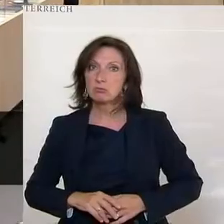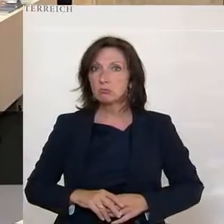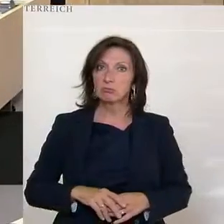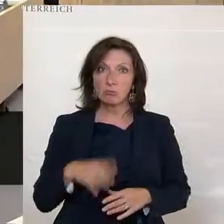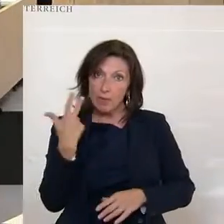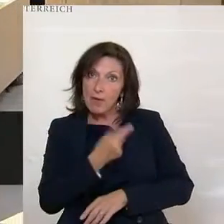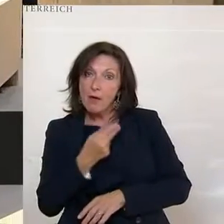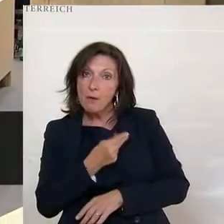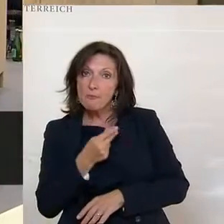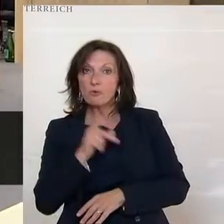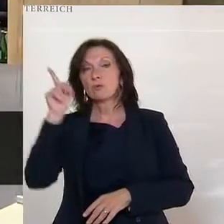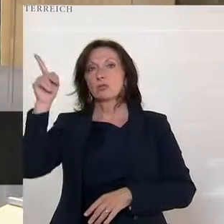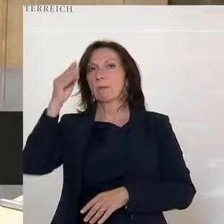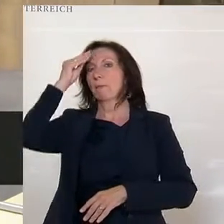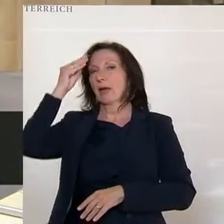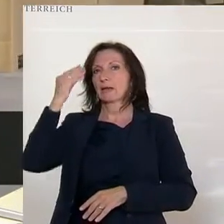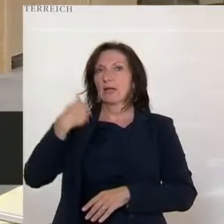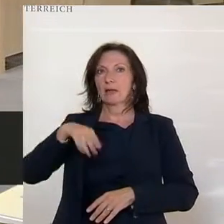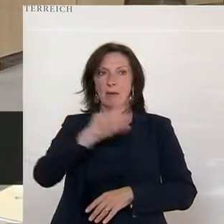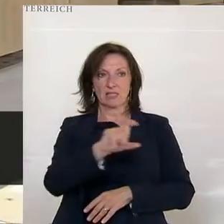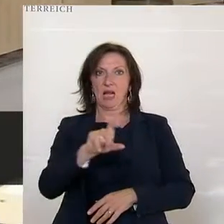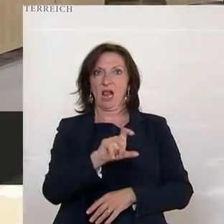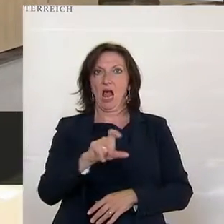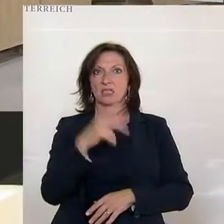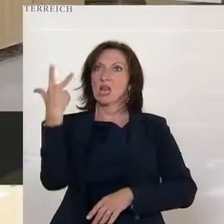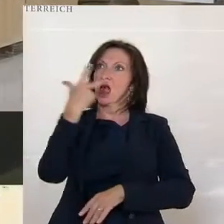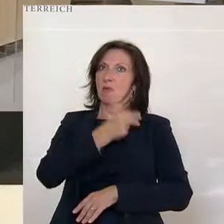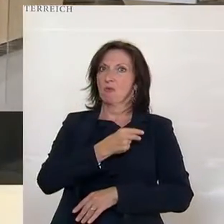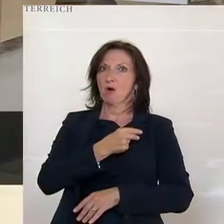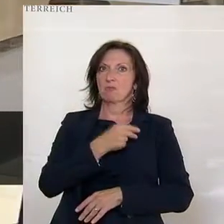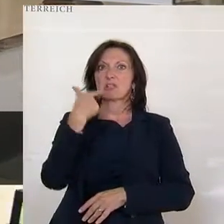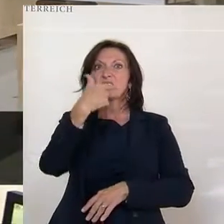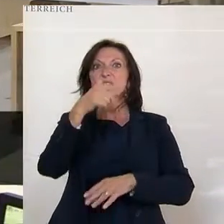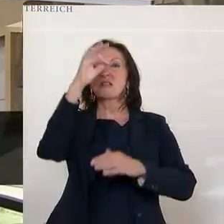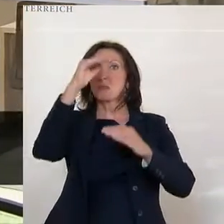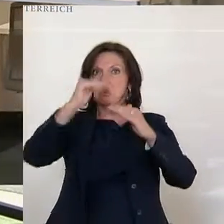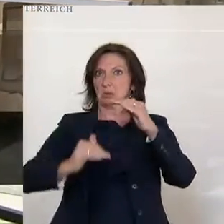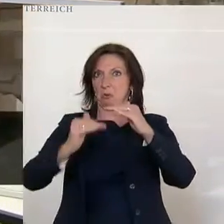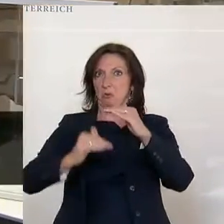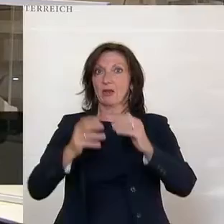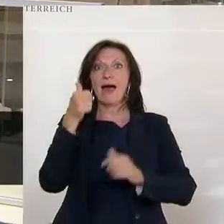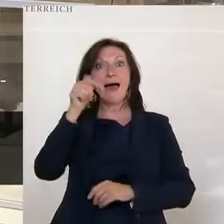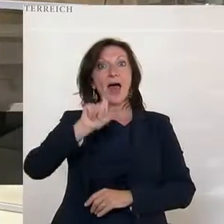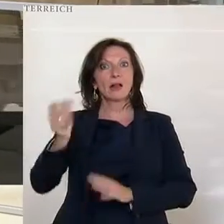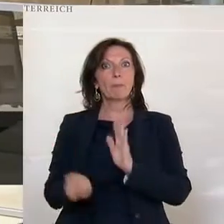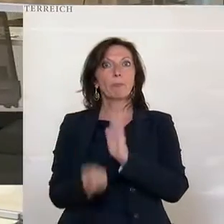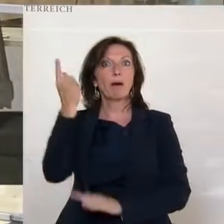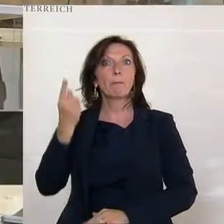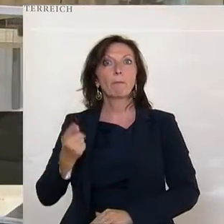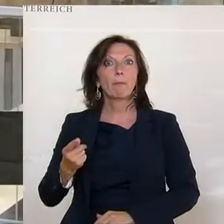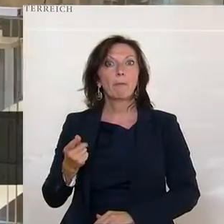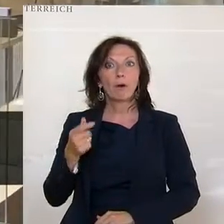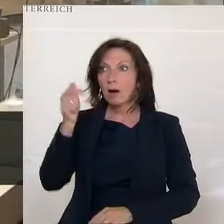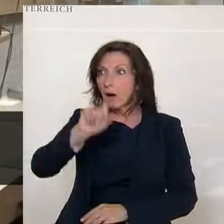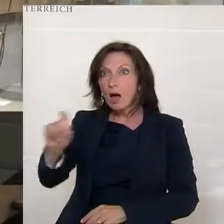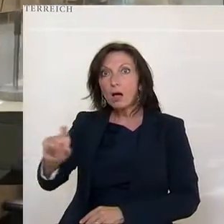Durchimpfung und ist draufgekommen, in den meisten dieser Klassen ist die Durchimpfung weit unter 20 Prozent. Eine Klasse sticht heraus, eine Klasse